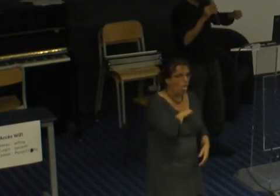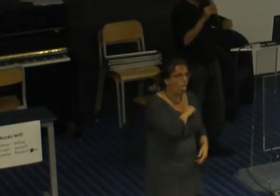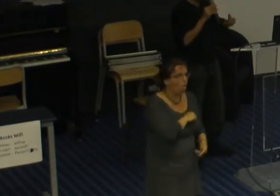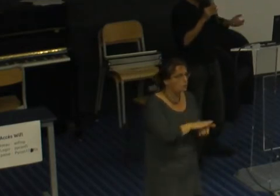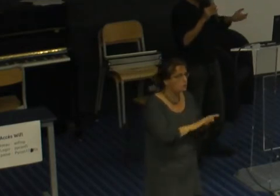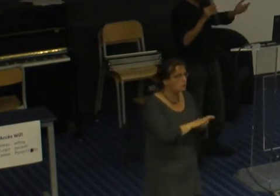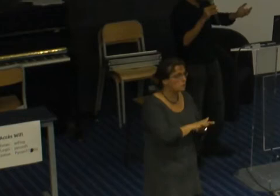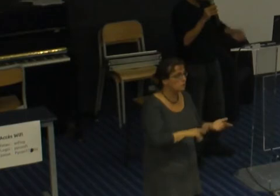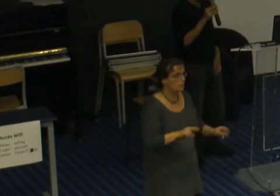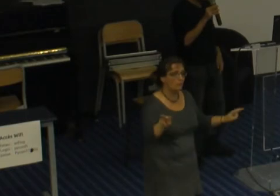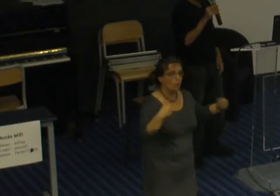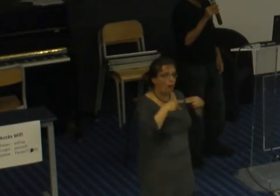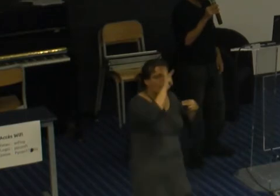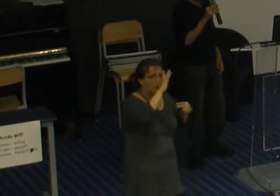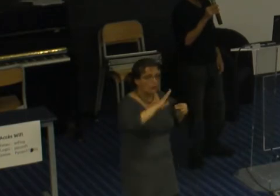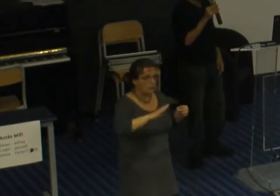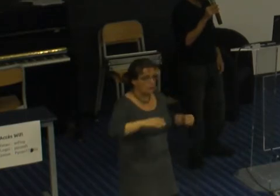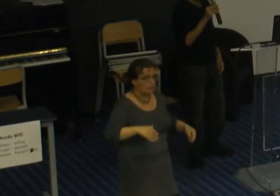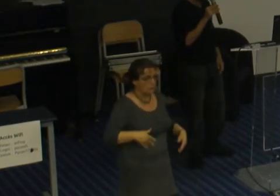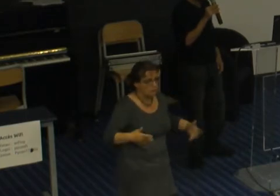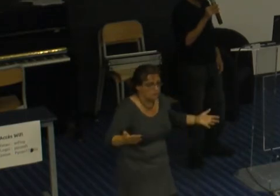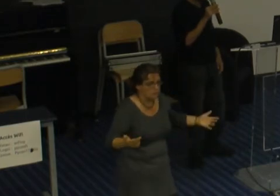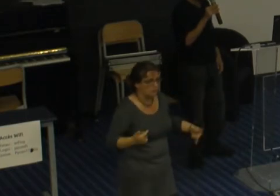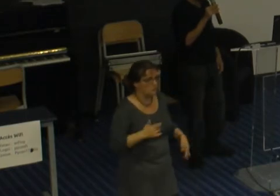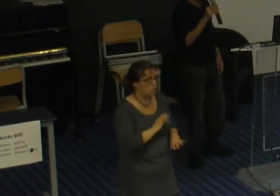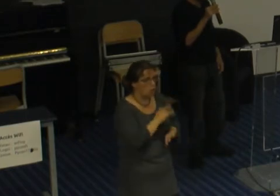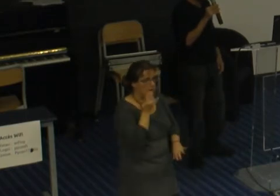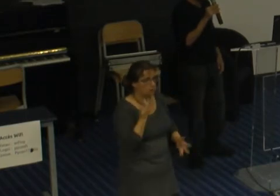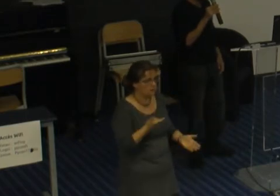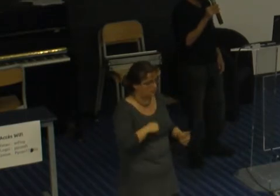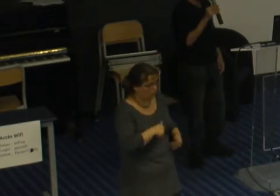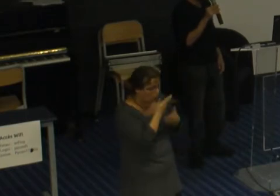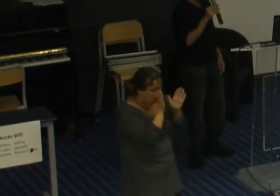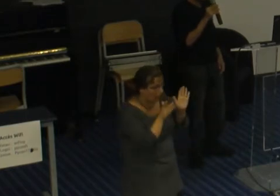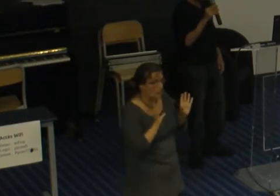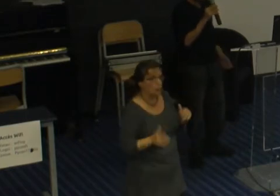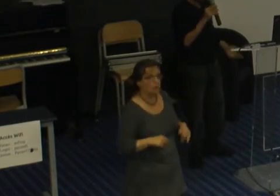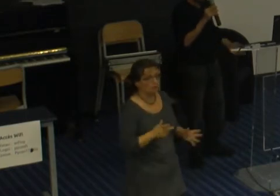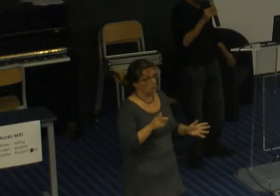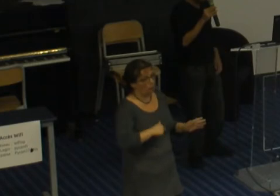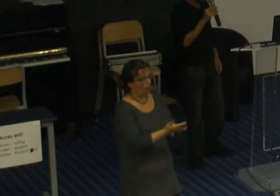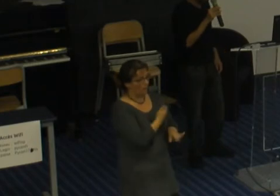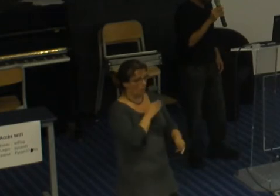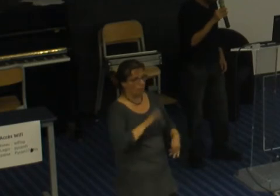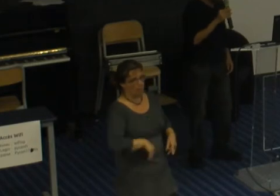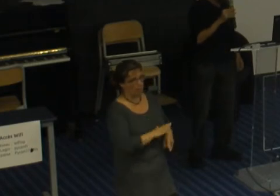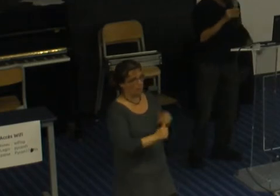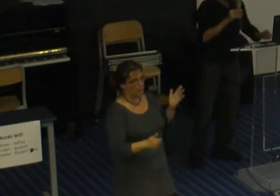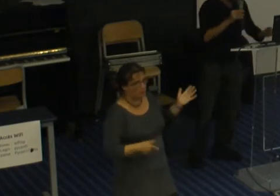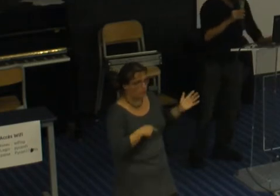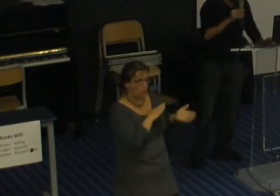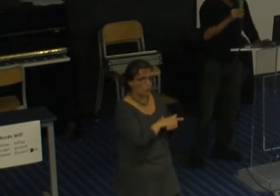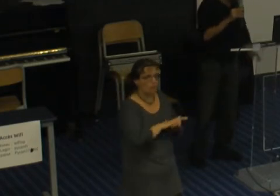et tout mais bon chacun sa sensibilité et puis c'est peut-être moi qui me suis montré insensible mais bon